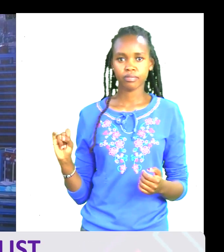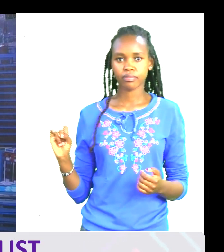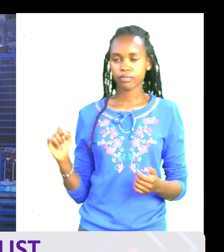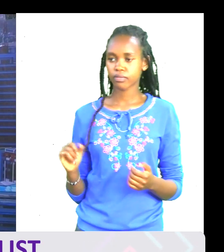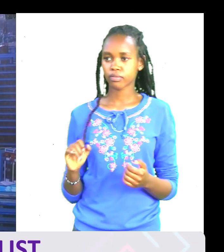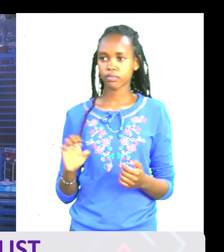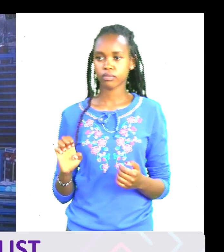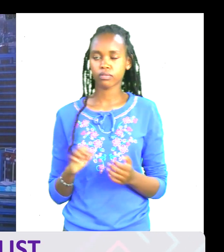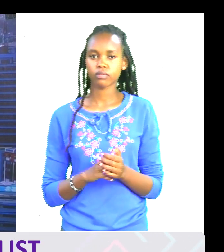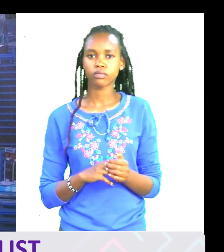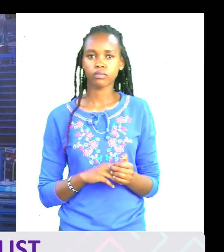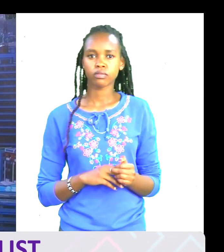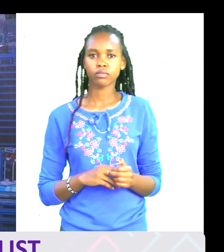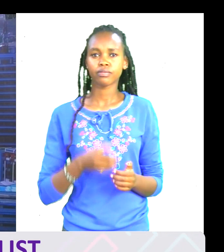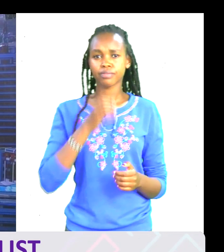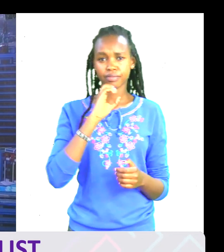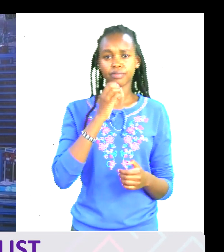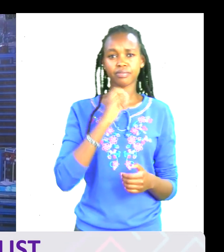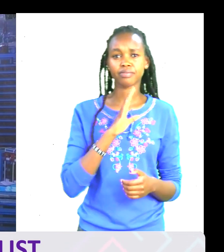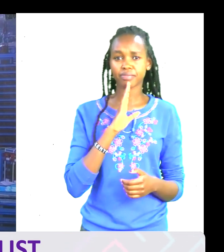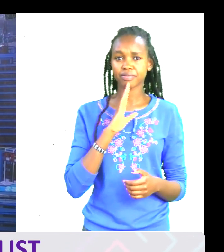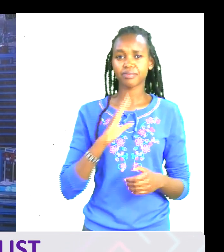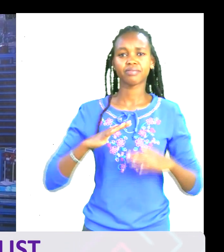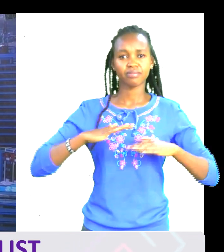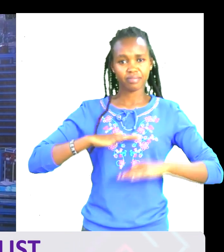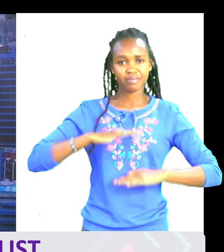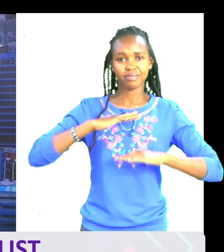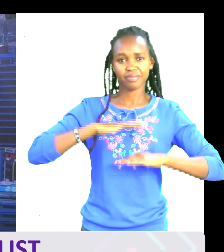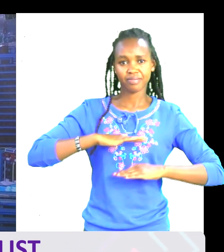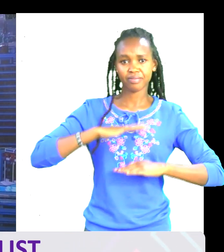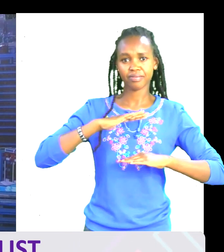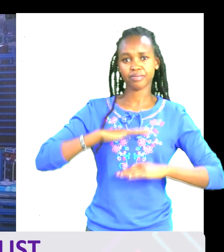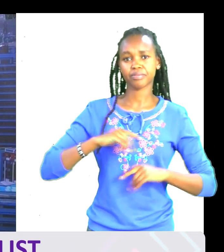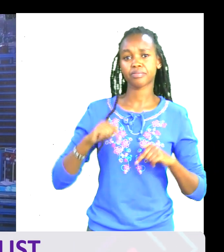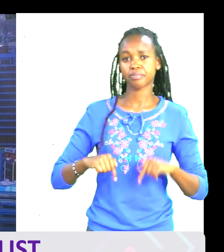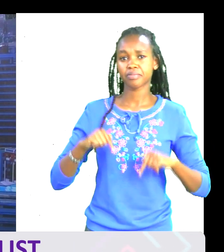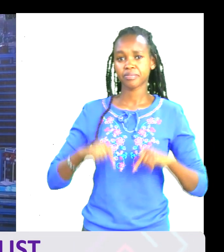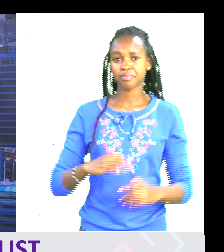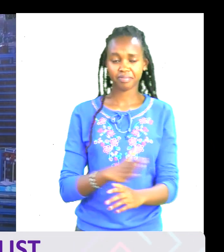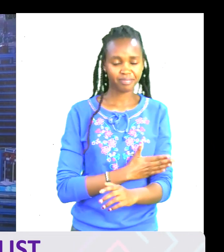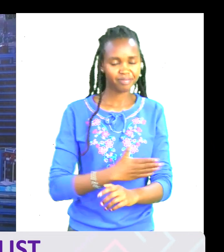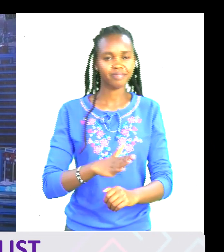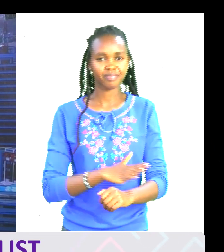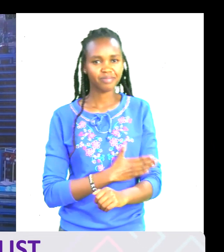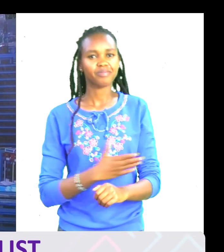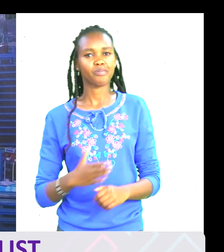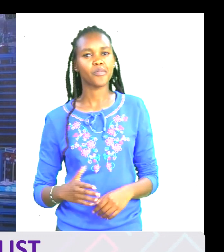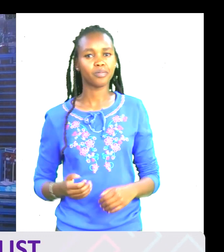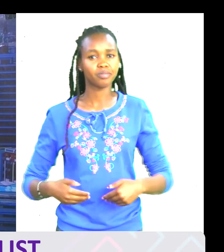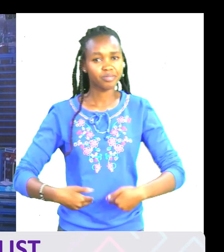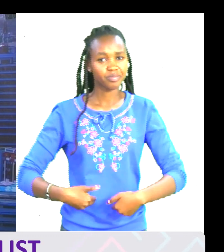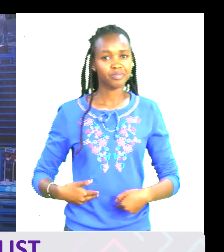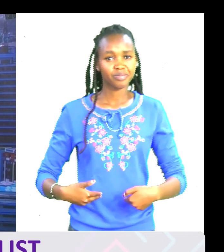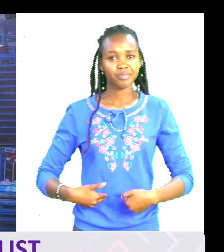break ito again, tukunye mazi kidogo, tukunye tukule mziki. Uja leo tu nizavijana. Inde ile wakati na